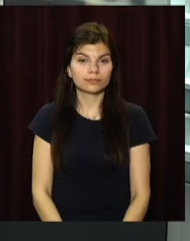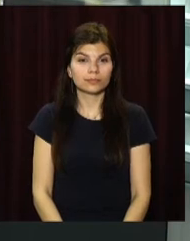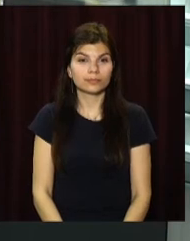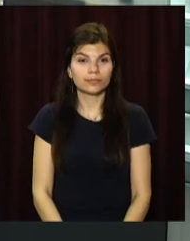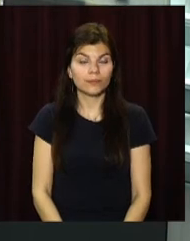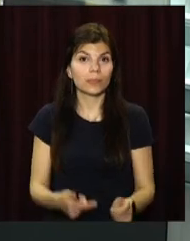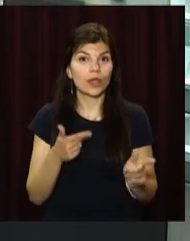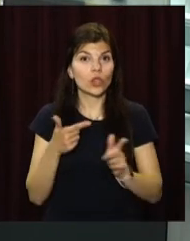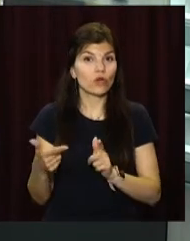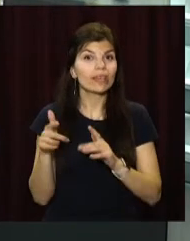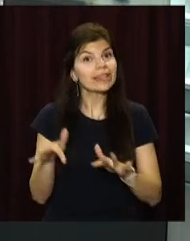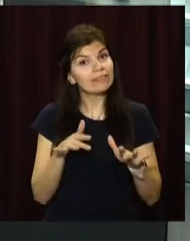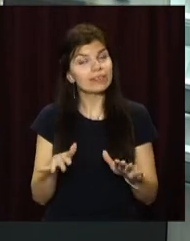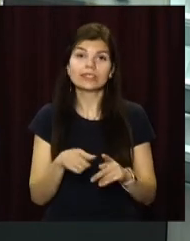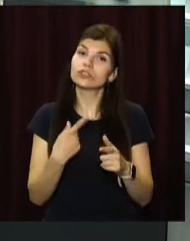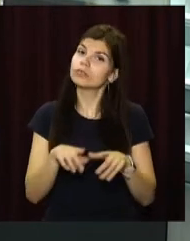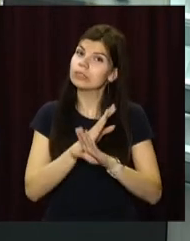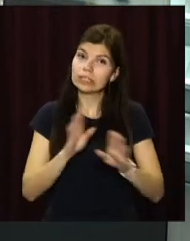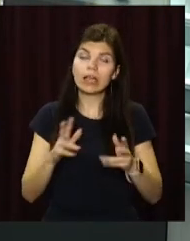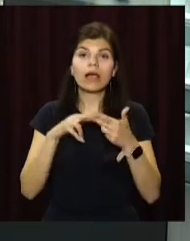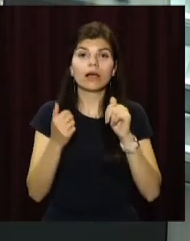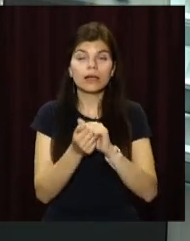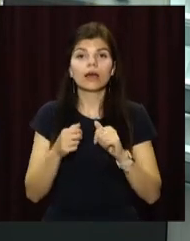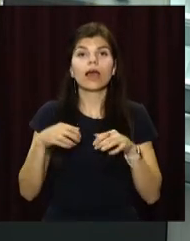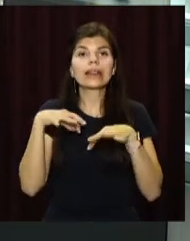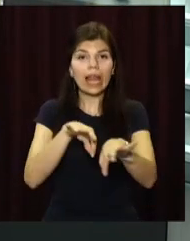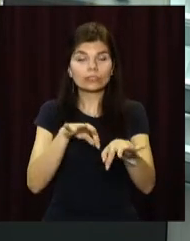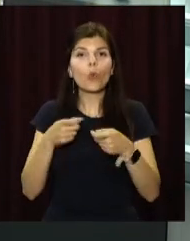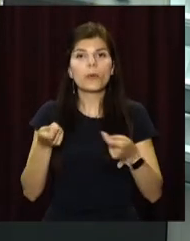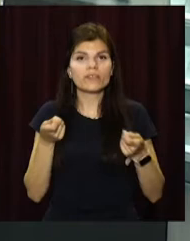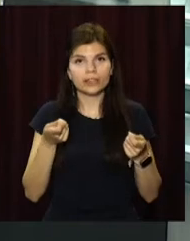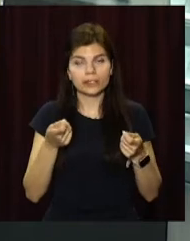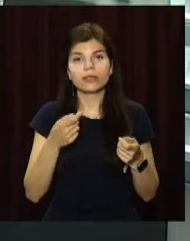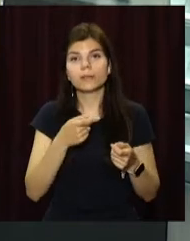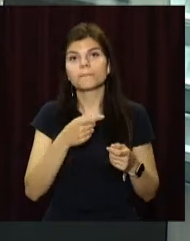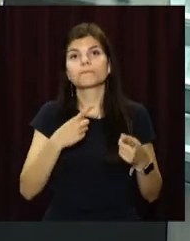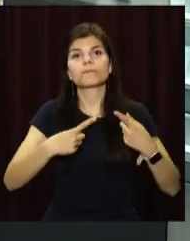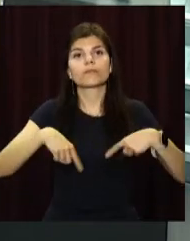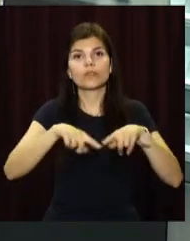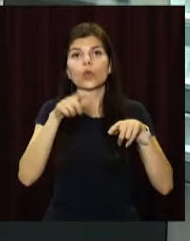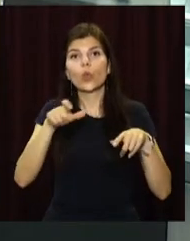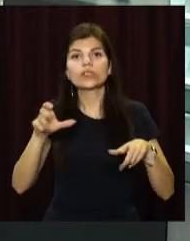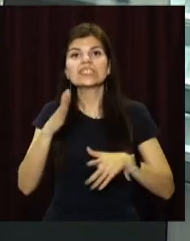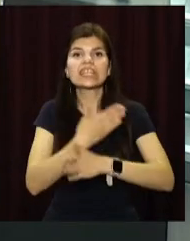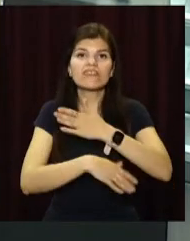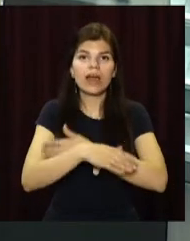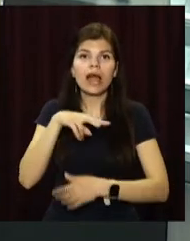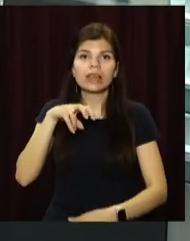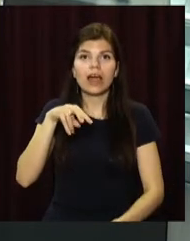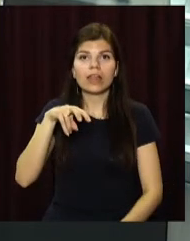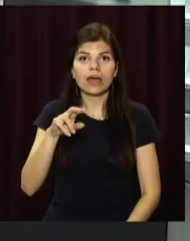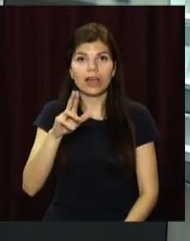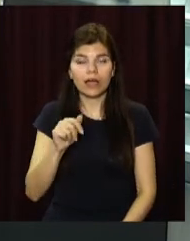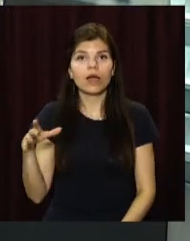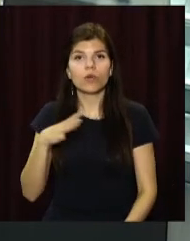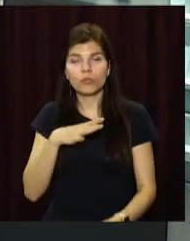Готові діяти чи ні? У Кам'янському представники транспортного управління разом із Товариством людей з інвалідністю Лелека провели